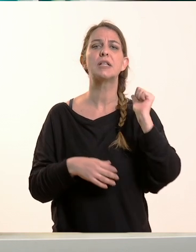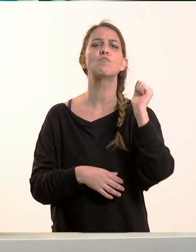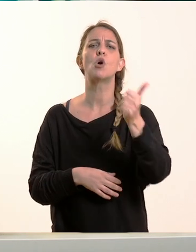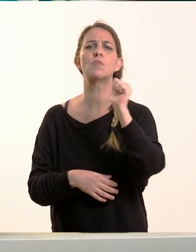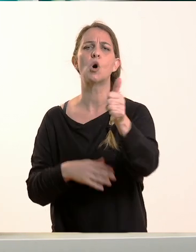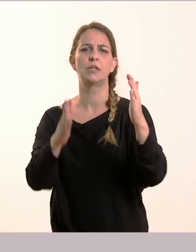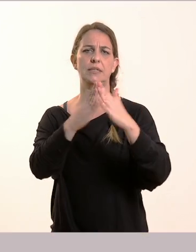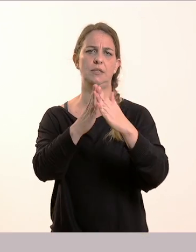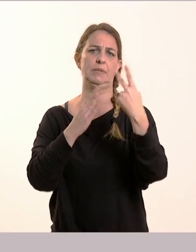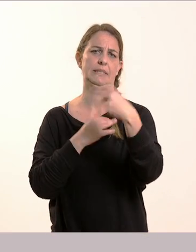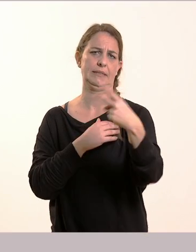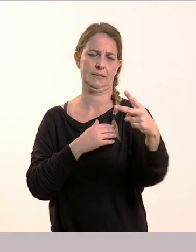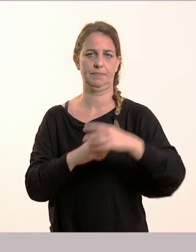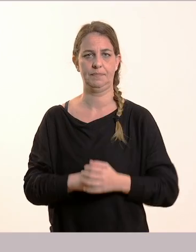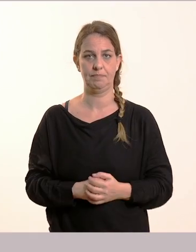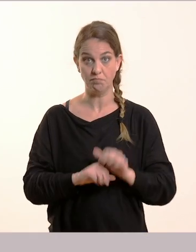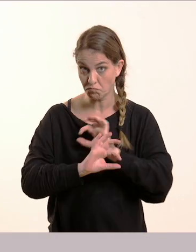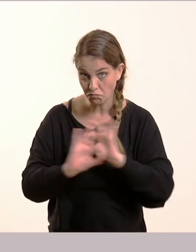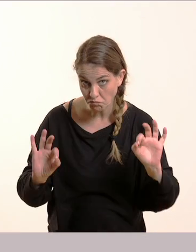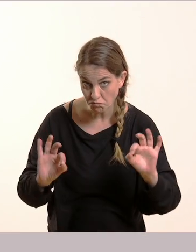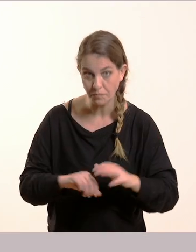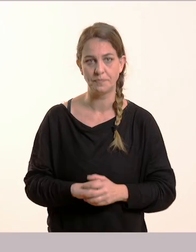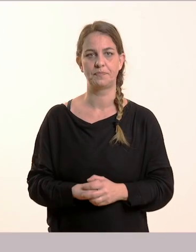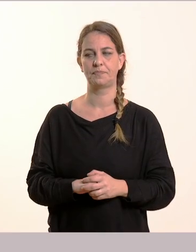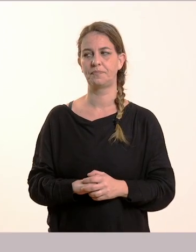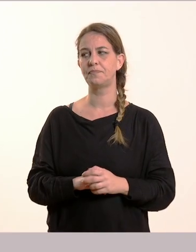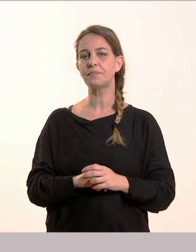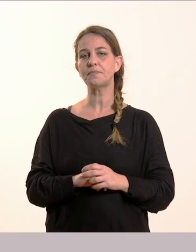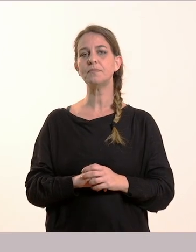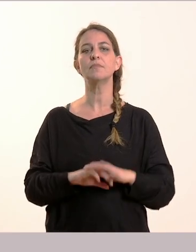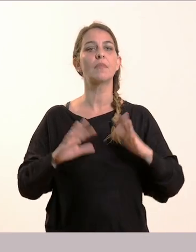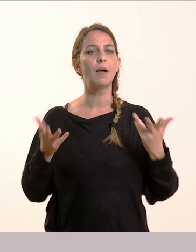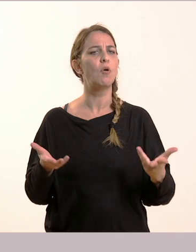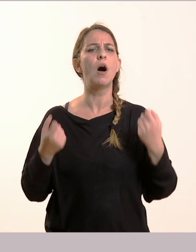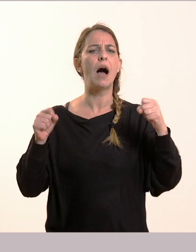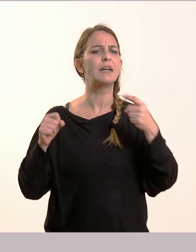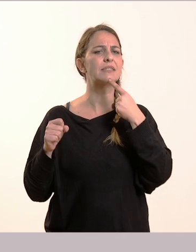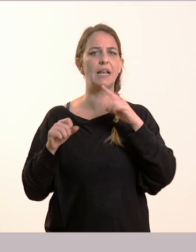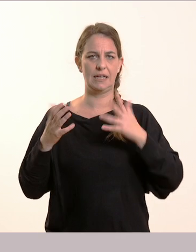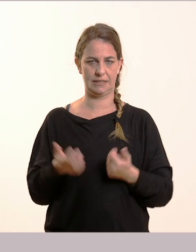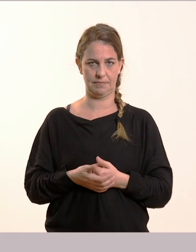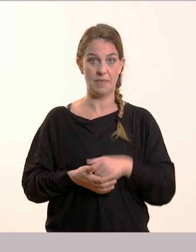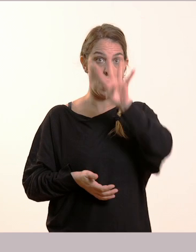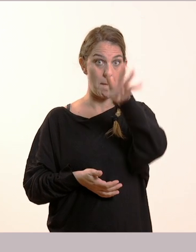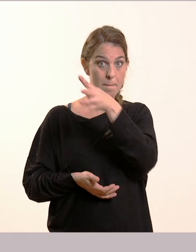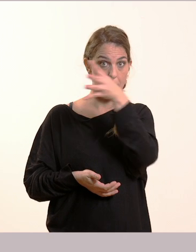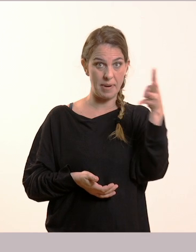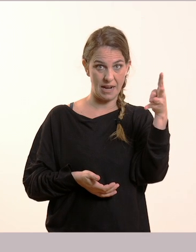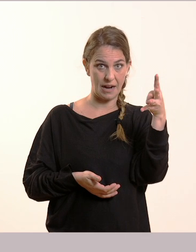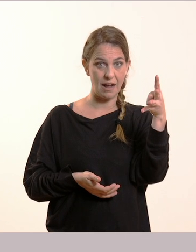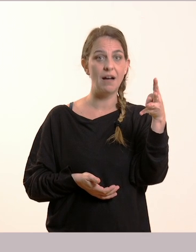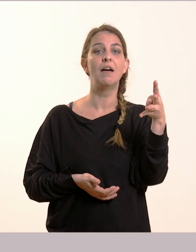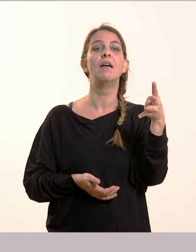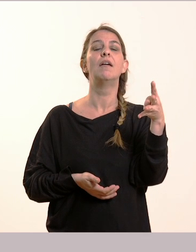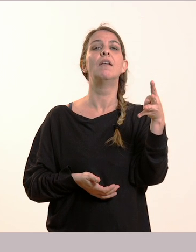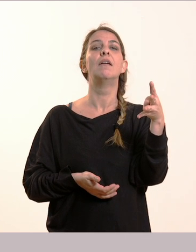Εντάξει! Λοιπόν, πάμε εδώ να δούμε. Τι λέει η άσκηση. Αν συμπληρώσεις τον παρακάτω πίνακα, όπως το παράδειγμα, θα βρεις πολλές